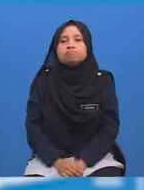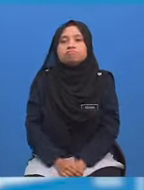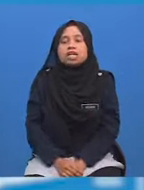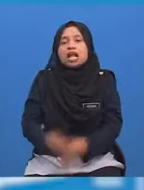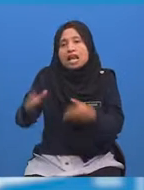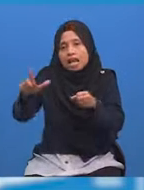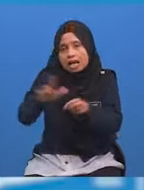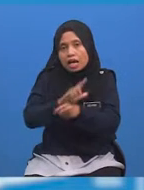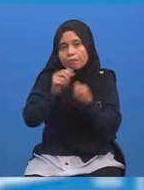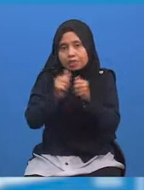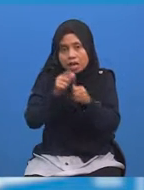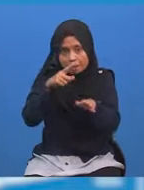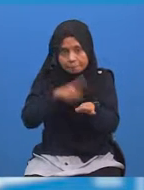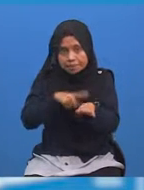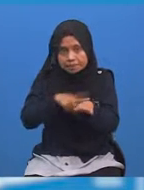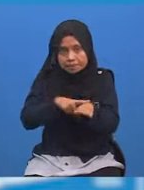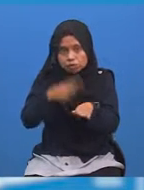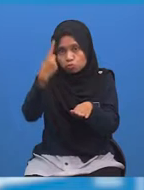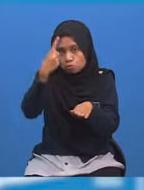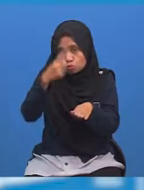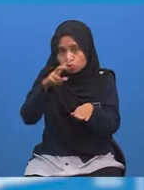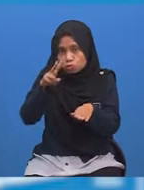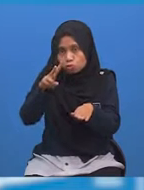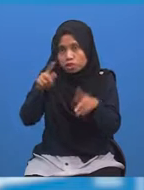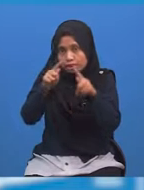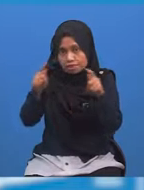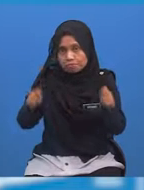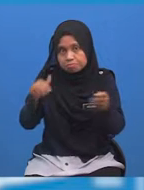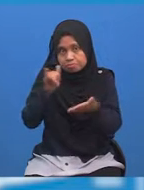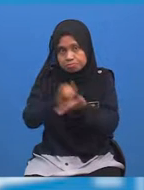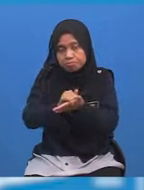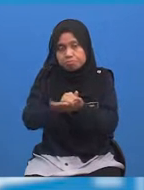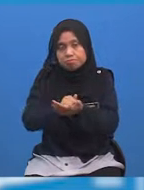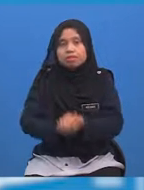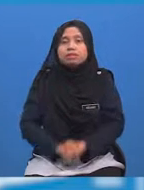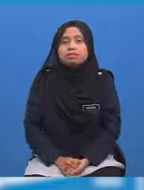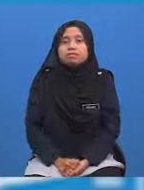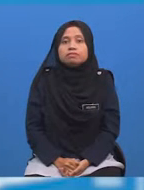Lengkapkan dengan masa bagi kedua-dua tempat itu